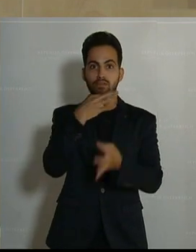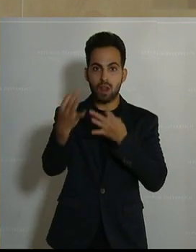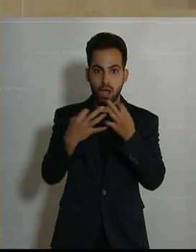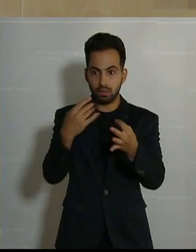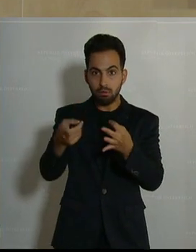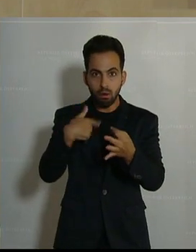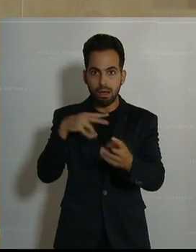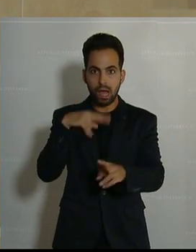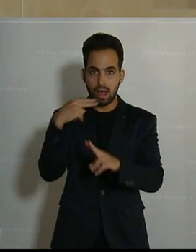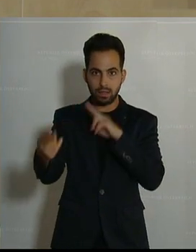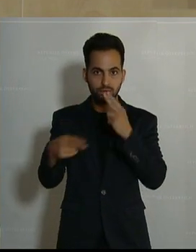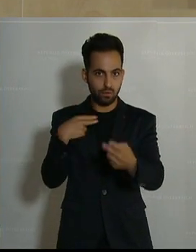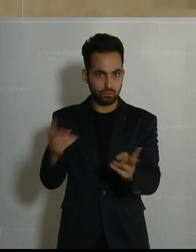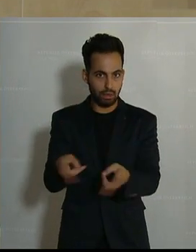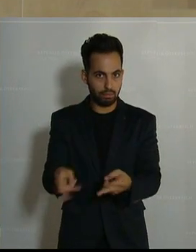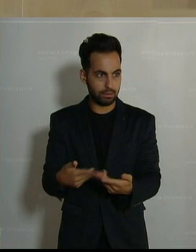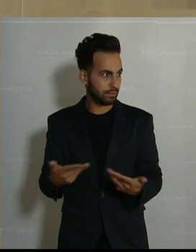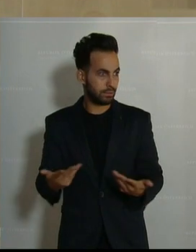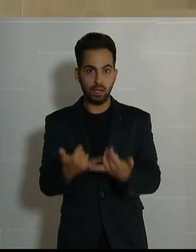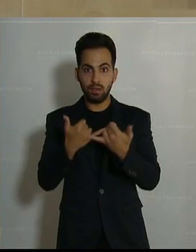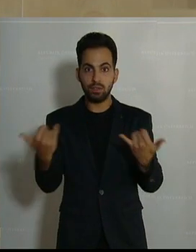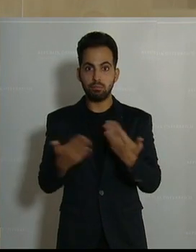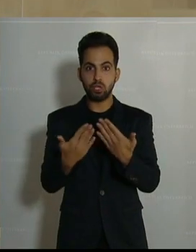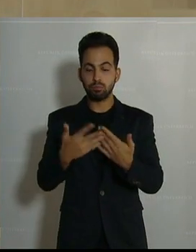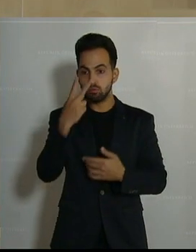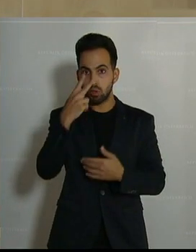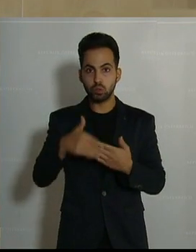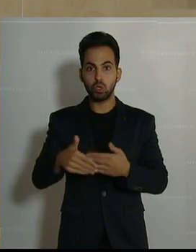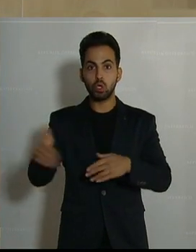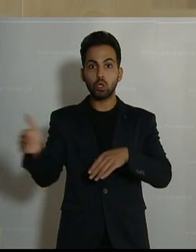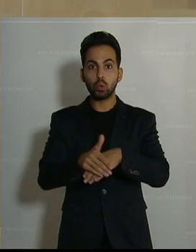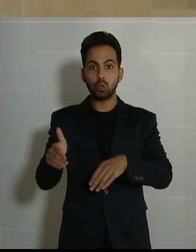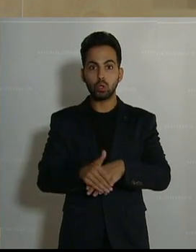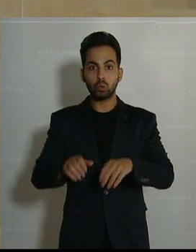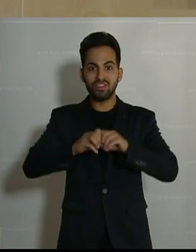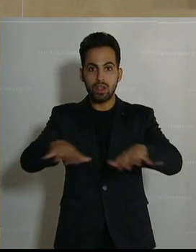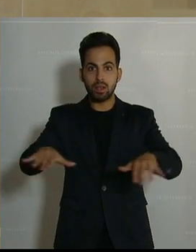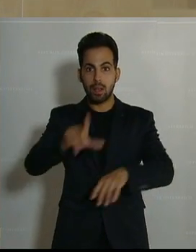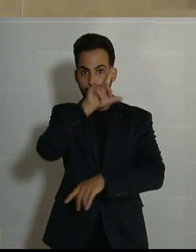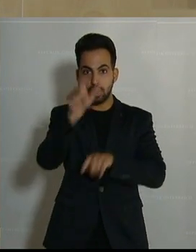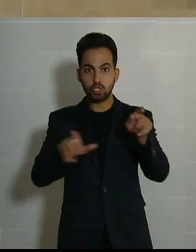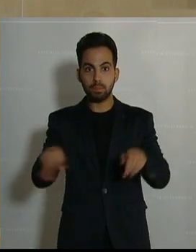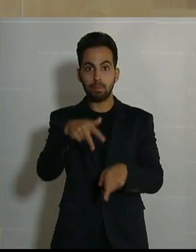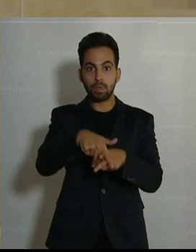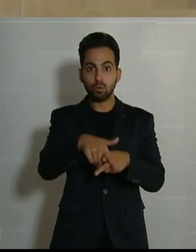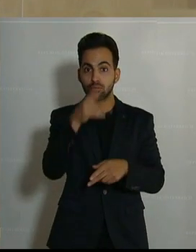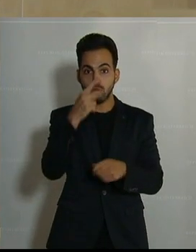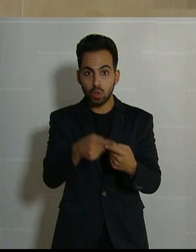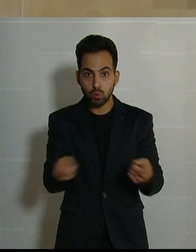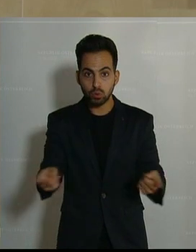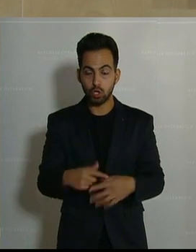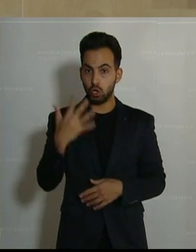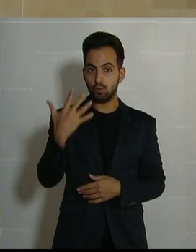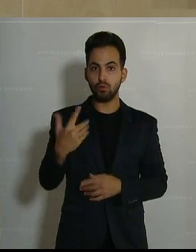momentan keiner eine Antwort geben. Wie wirkt sich die bevorstehende Kündigungswelle auf Beschäftigte mit Behinderung aus? Werden die 50